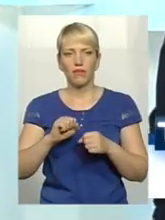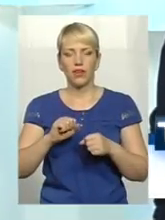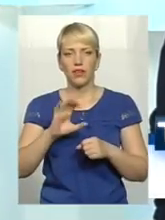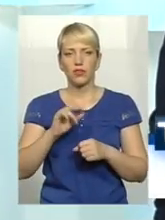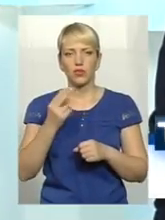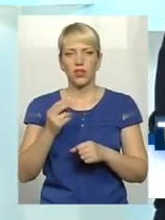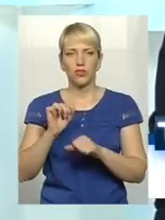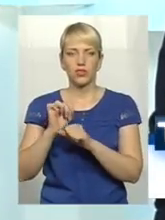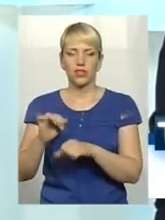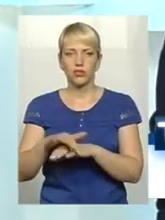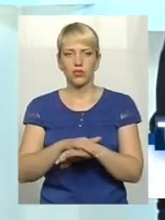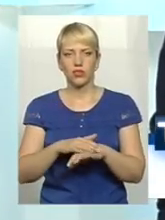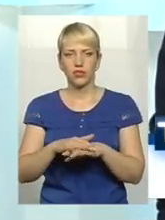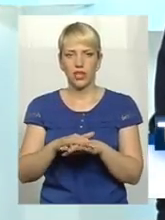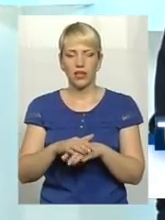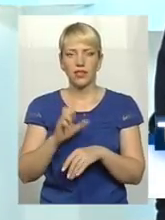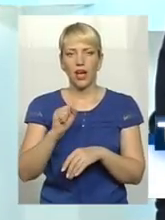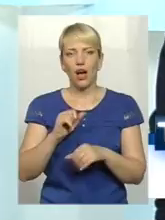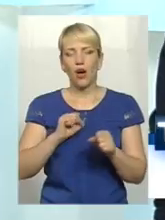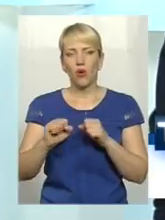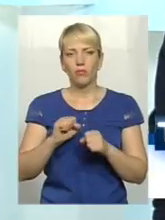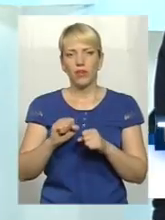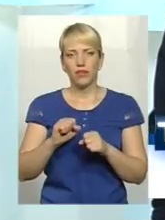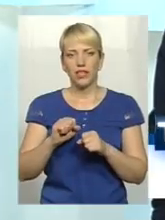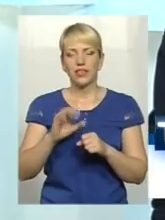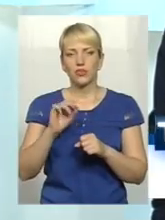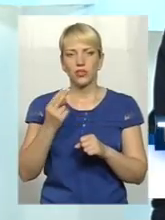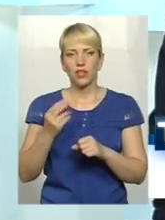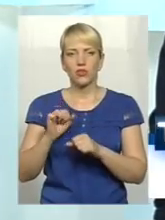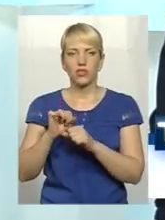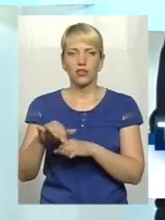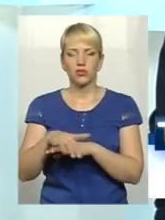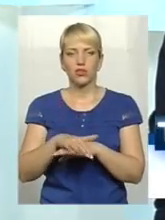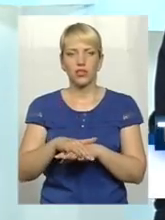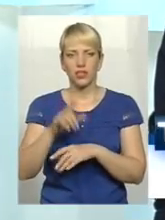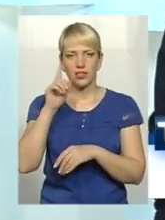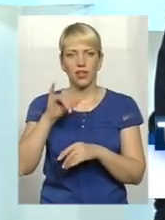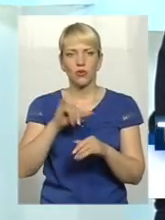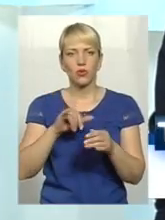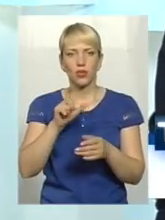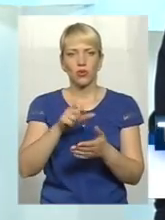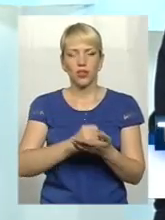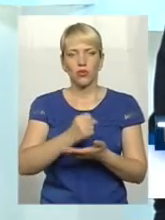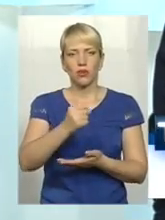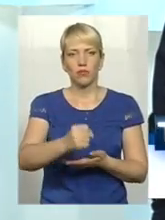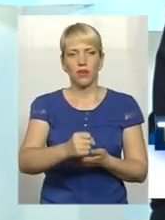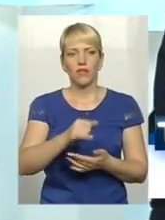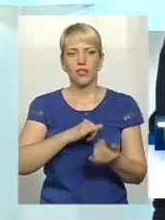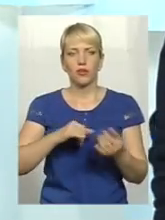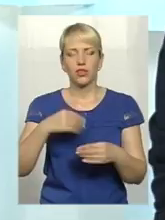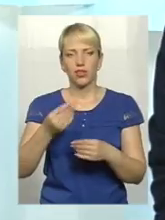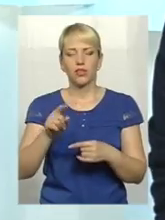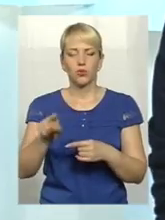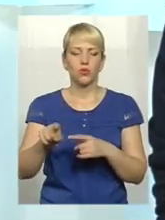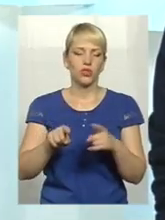Управління соціального захисту населення вже в свою чергу знає, як людині розказати, куди його можна направити, або дати ту чи